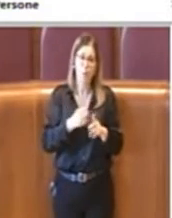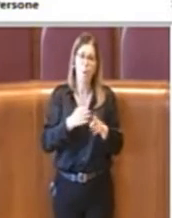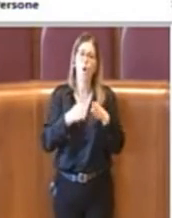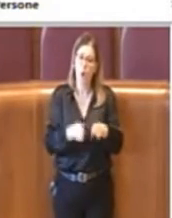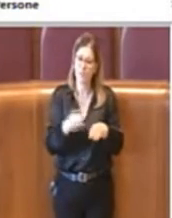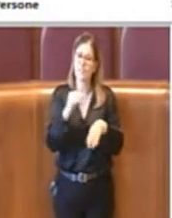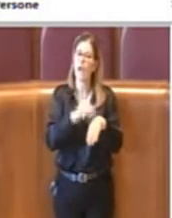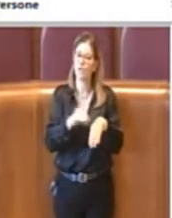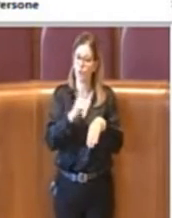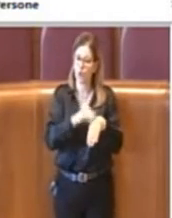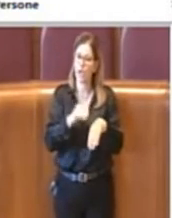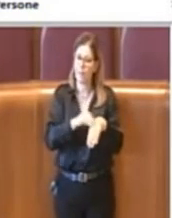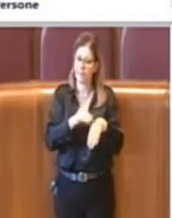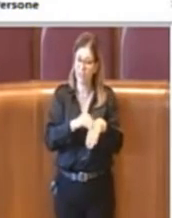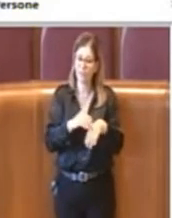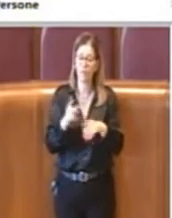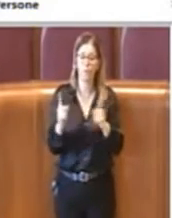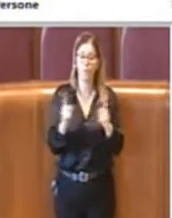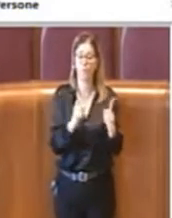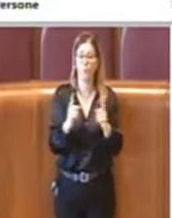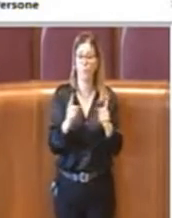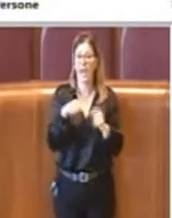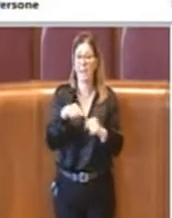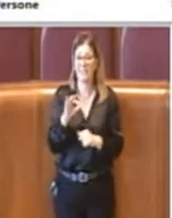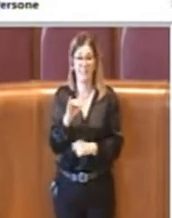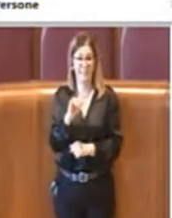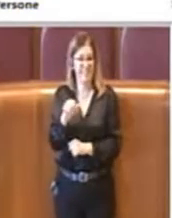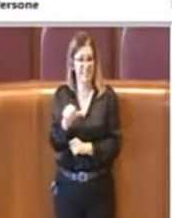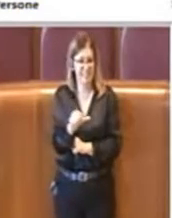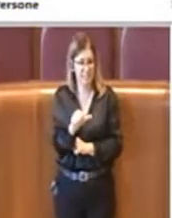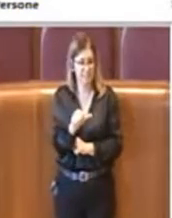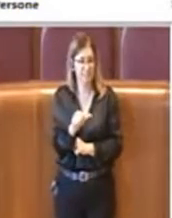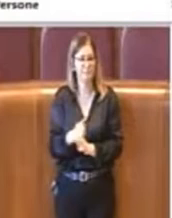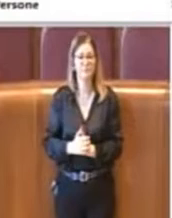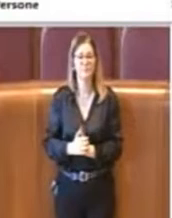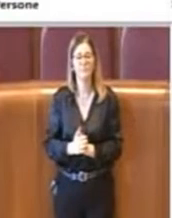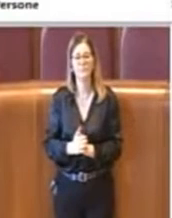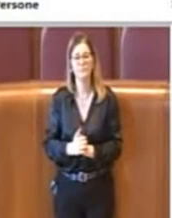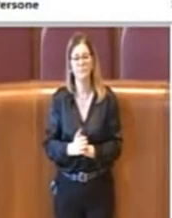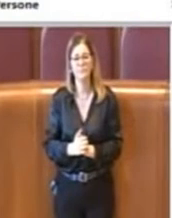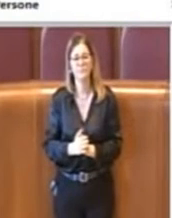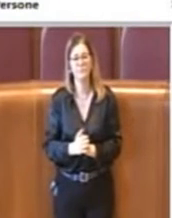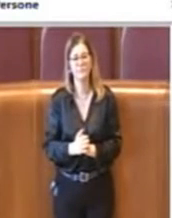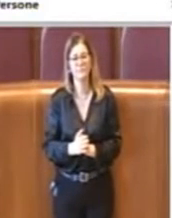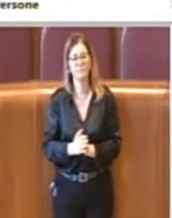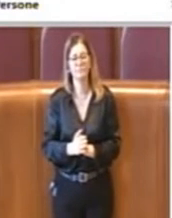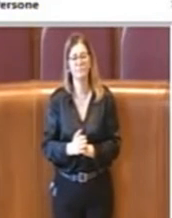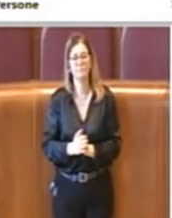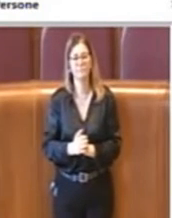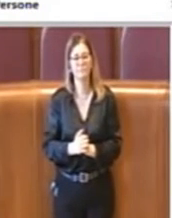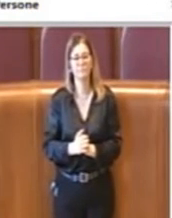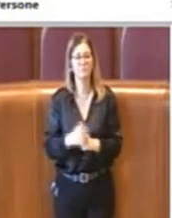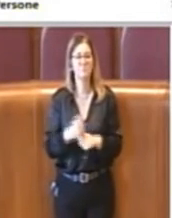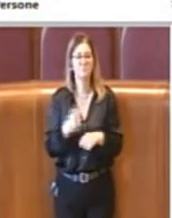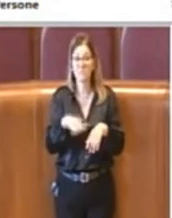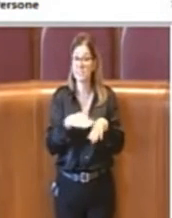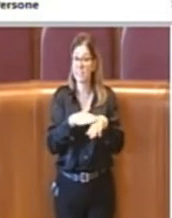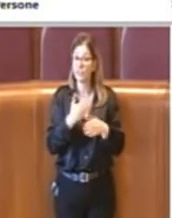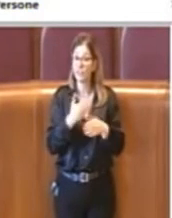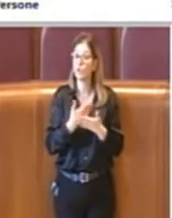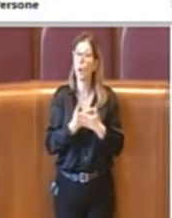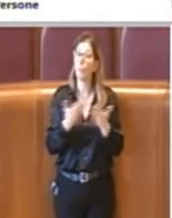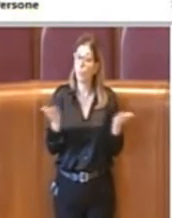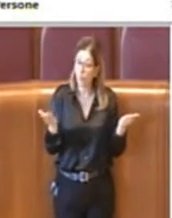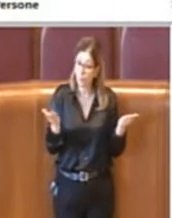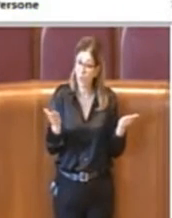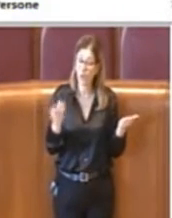durante le settimane di FIS quindi concludendo nel senso un servizio pubblico essenziale per la